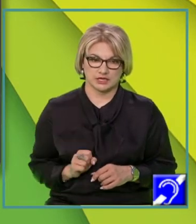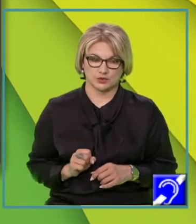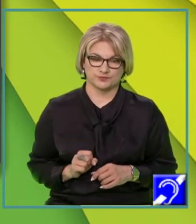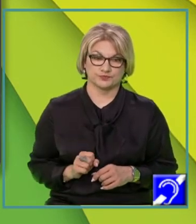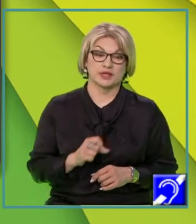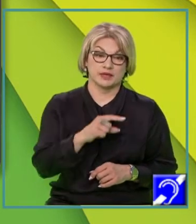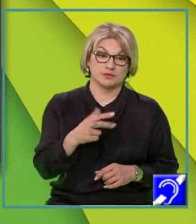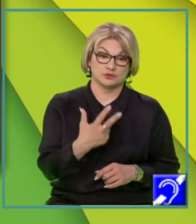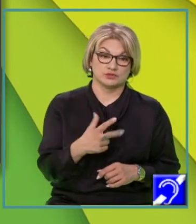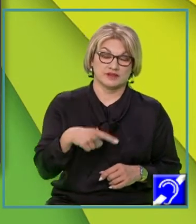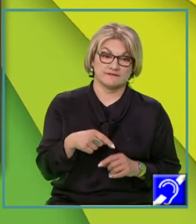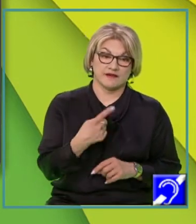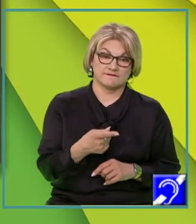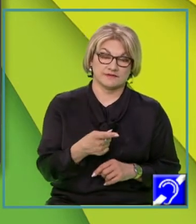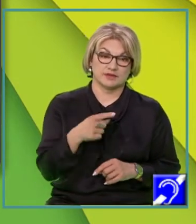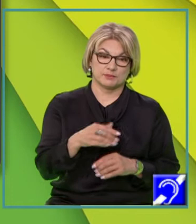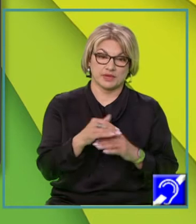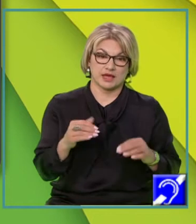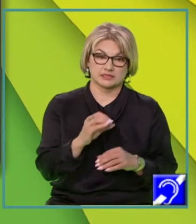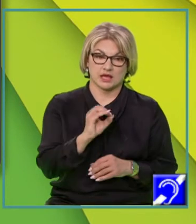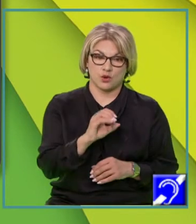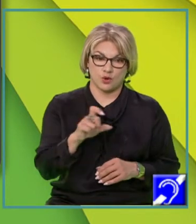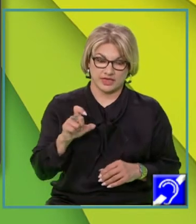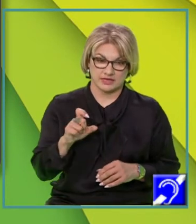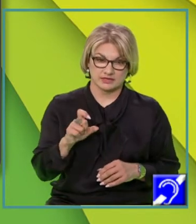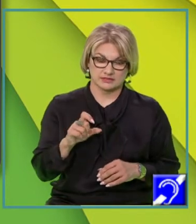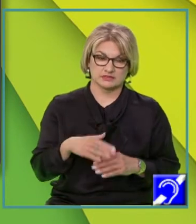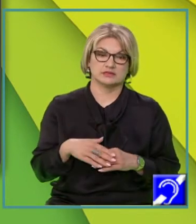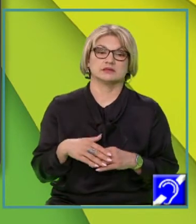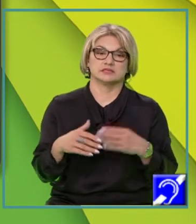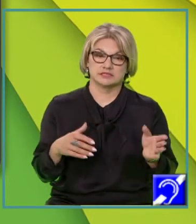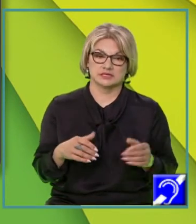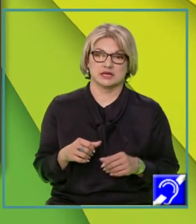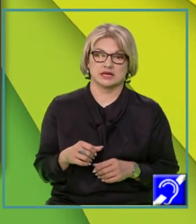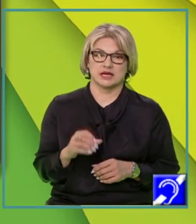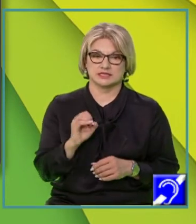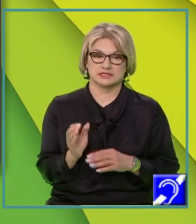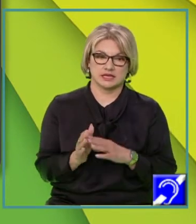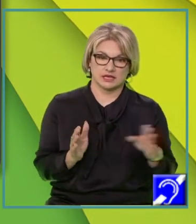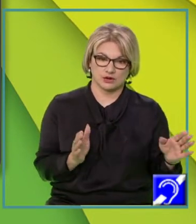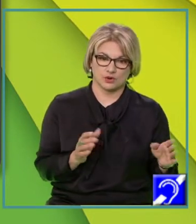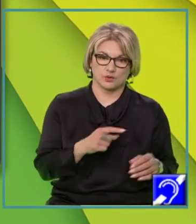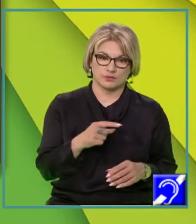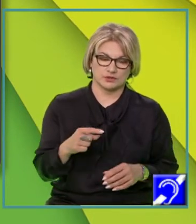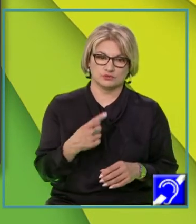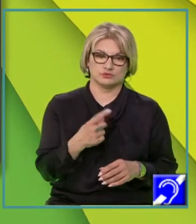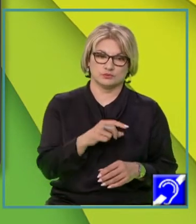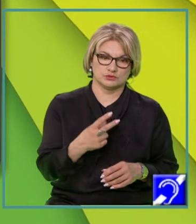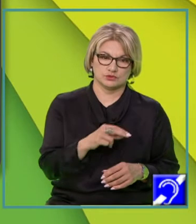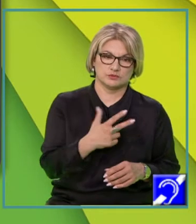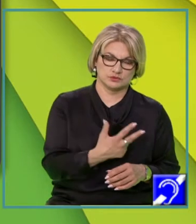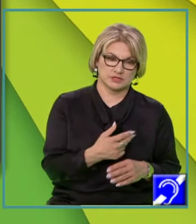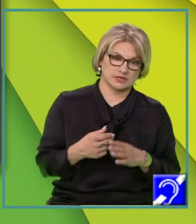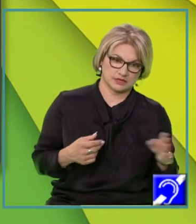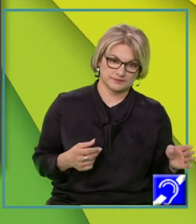Minus 3 va fi pe axa OX, deci în partea stângă, de la 0 în partea stângă, 3 unități, minus 1, minus 2, minus